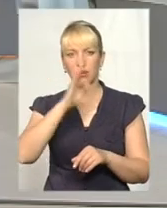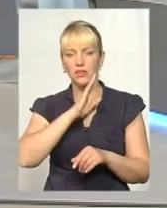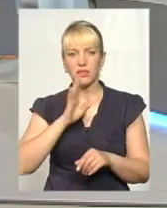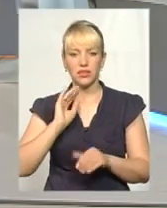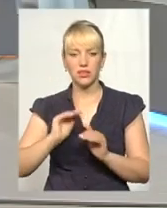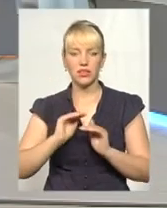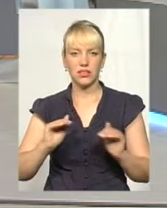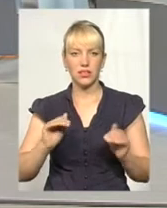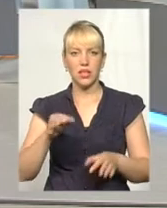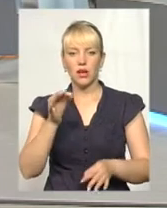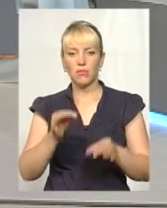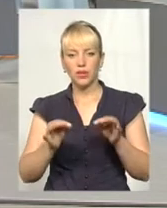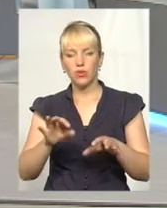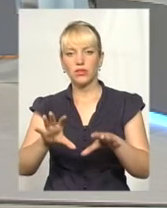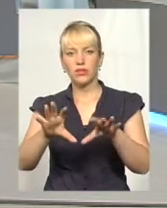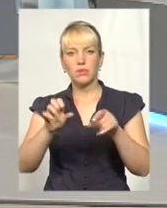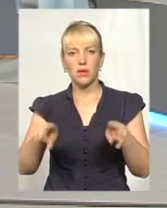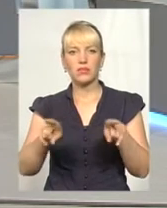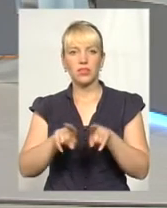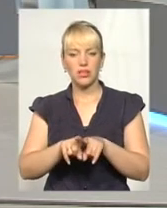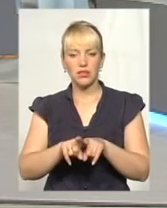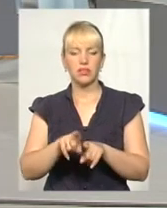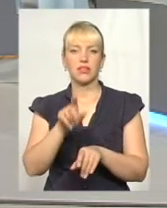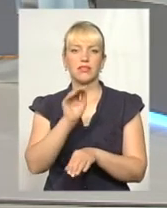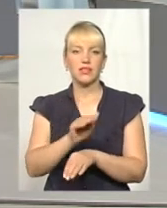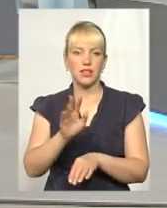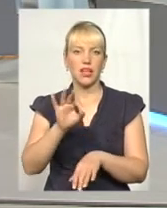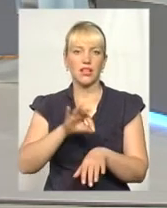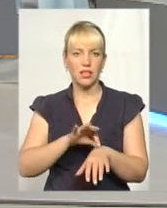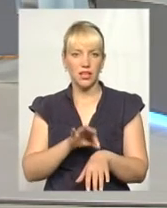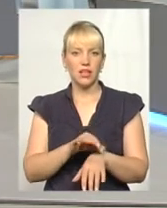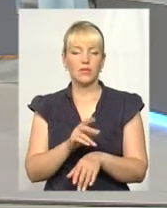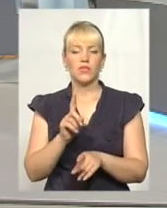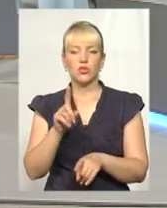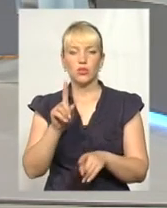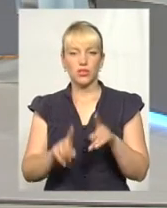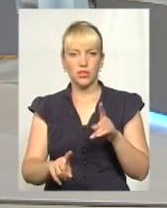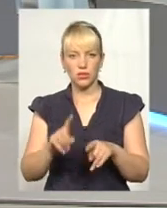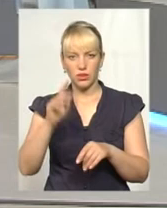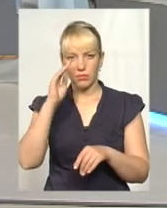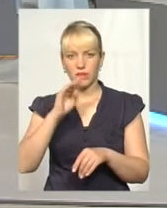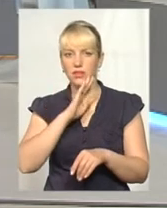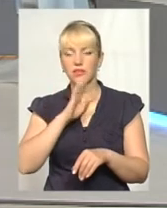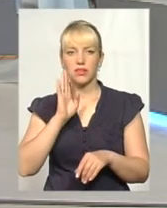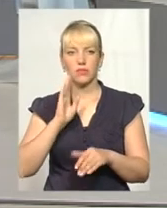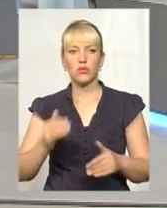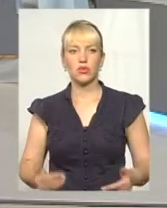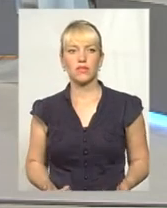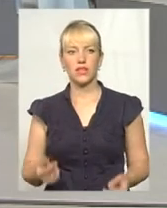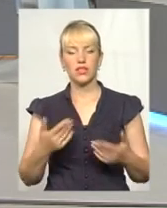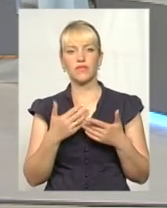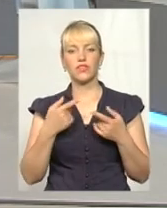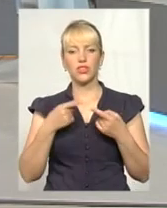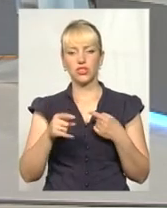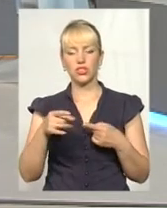наявність дітей з особливими потребами, що інколи батьки, навіть проживаючи в інших мікрорайонах,